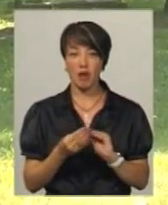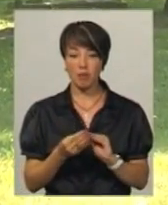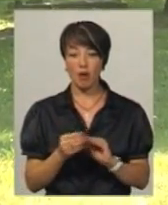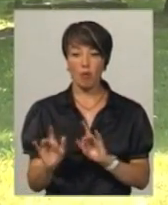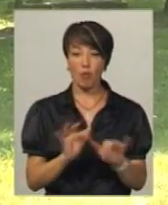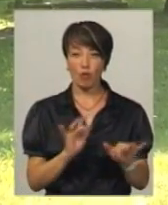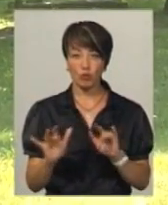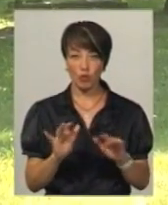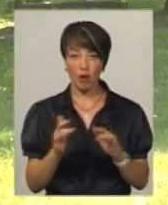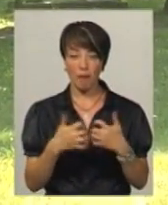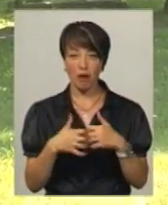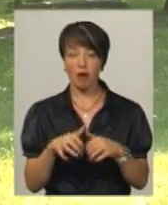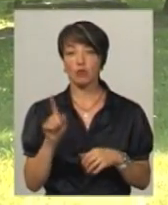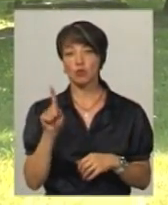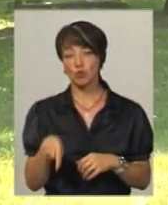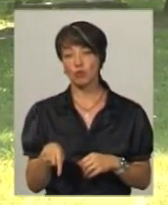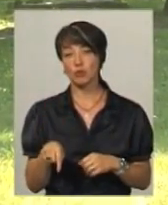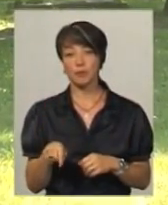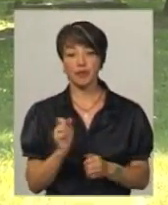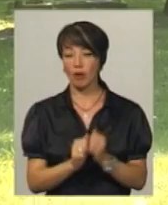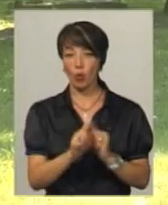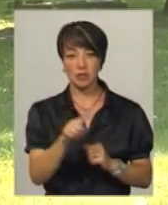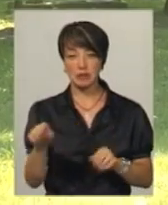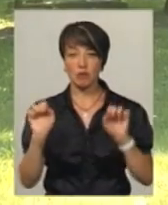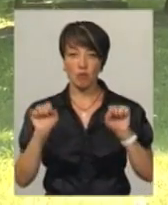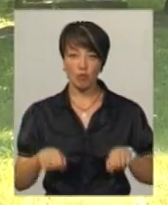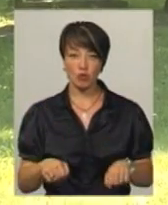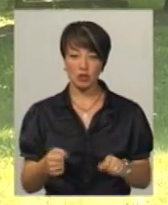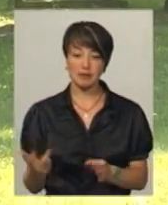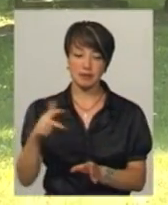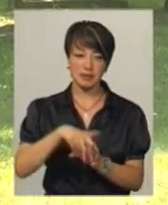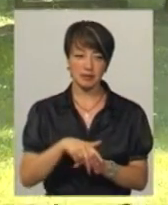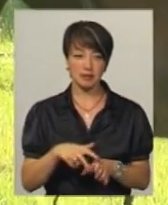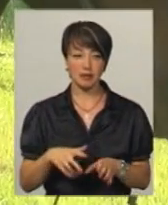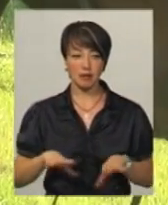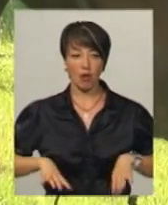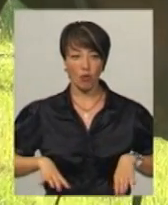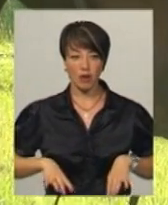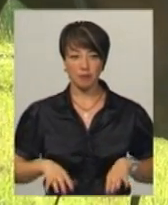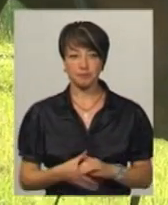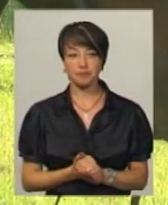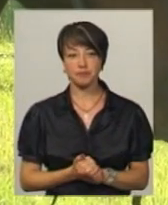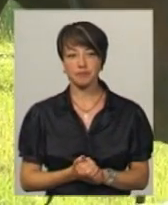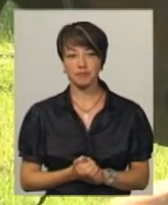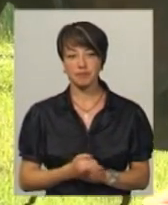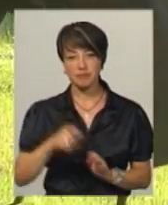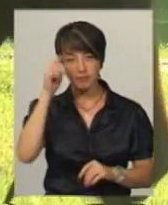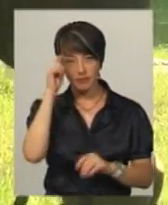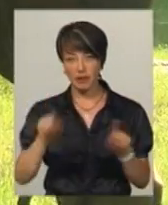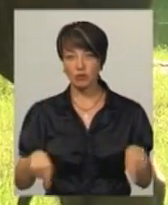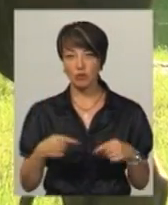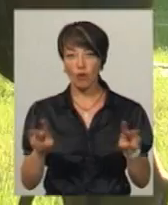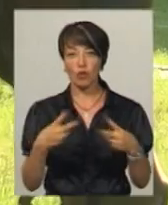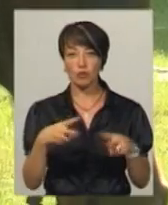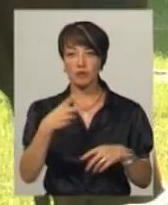опорно-рухового апарату, тобто не кожен з них, власне, може на коневі кататися. Федір Лавров заснував кінний клуб 20